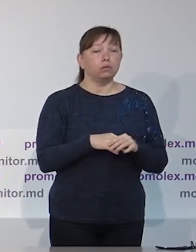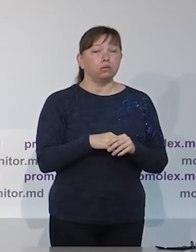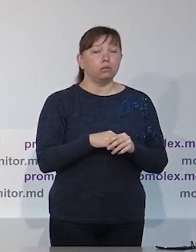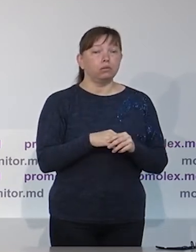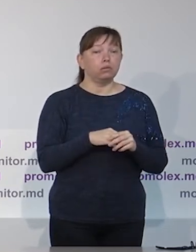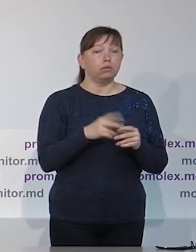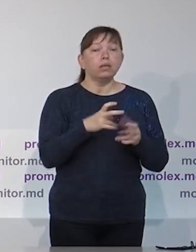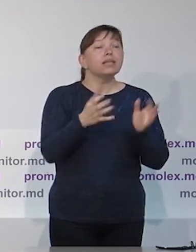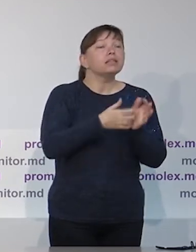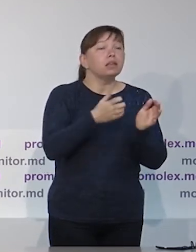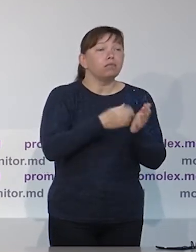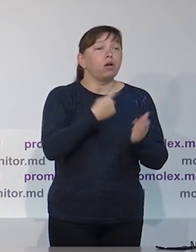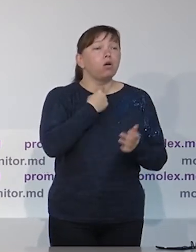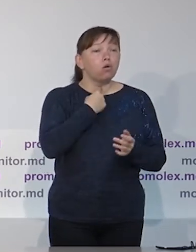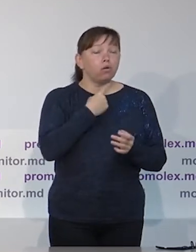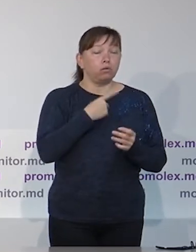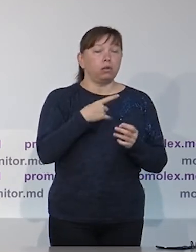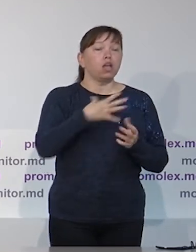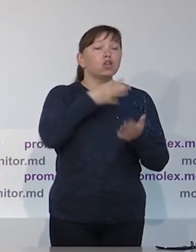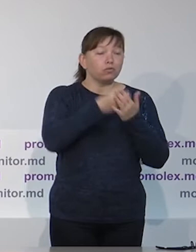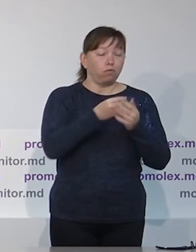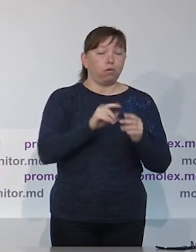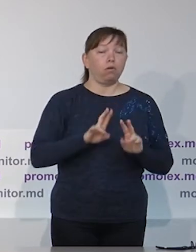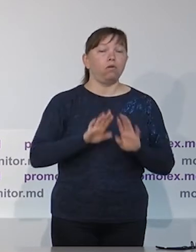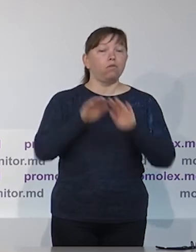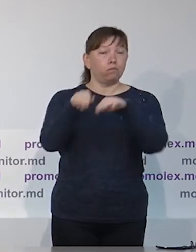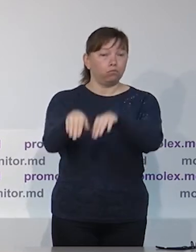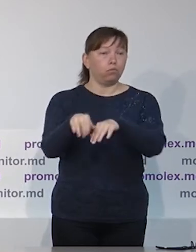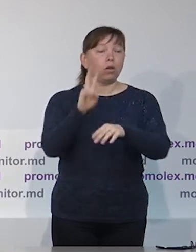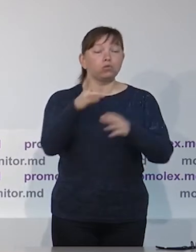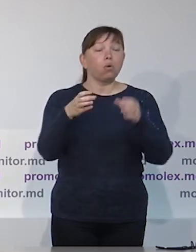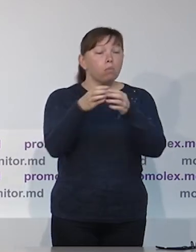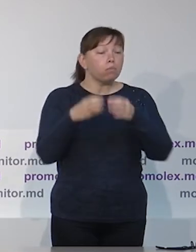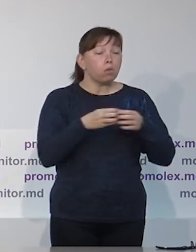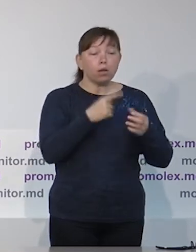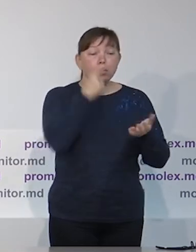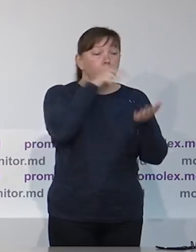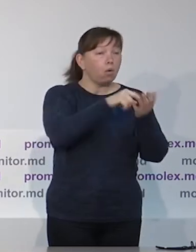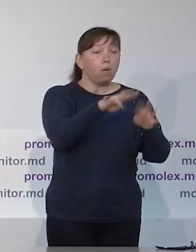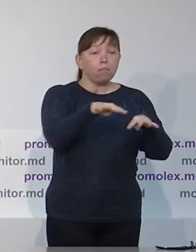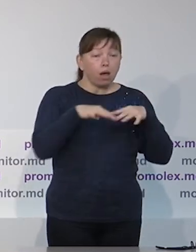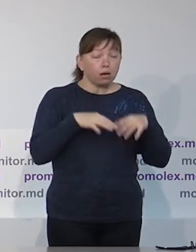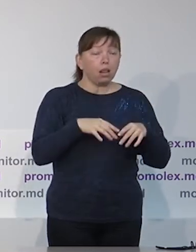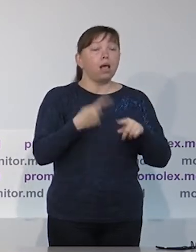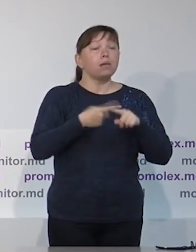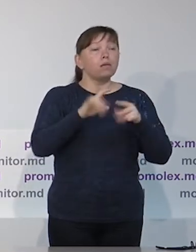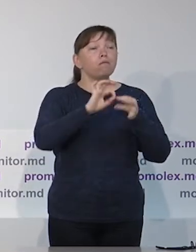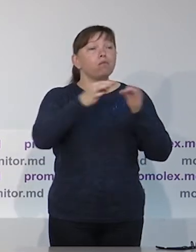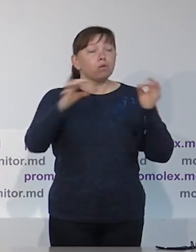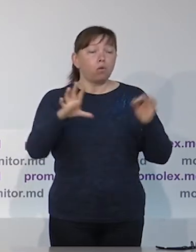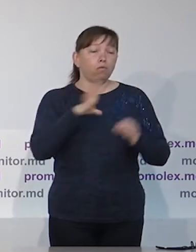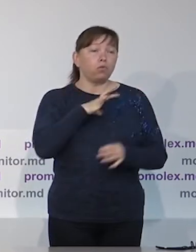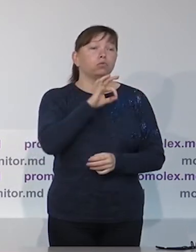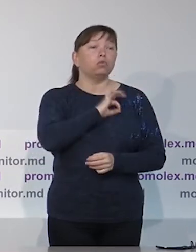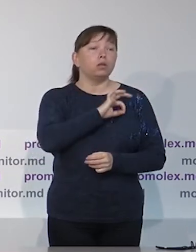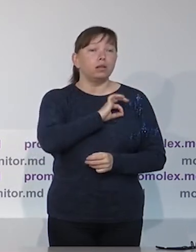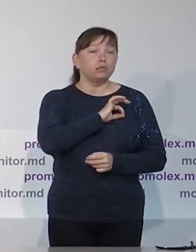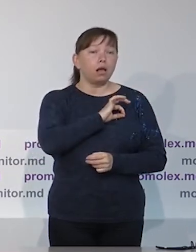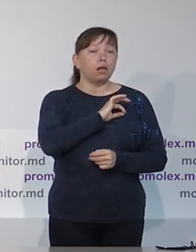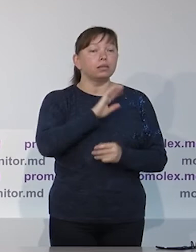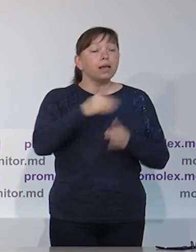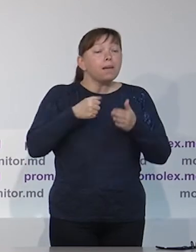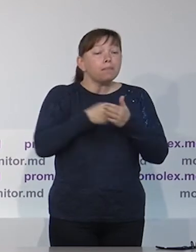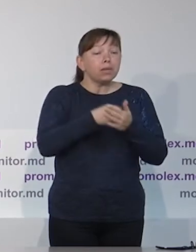в результате голосования или останутся в результате голосов,